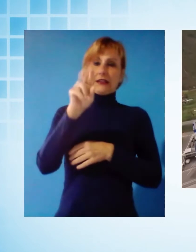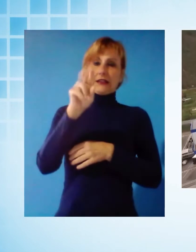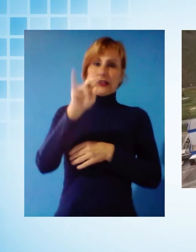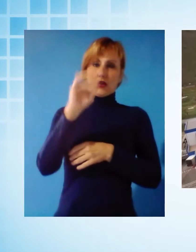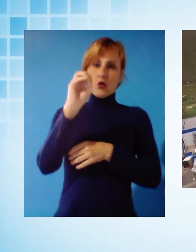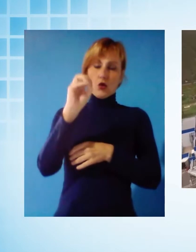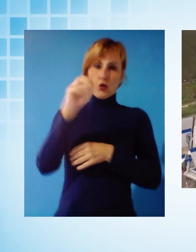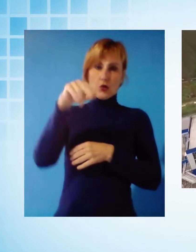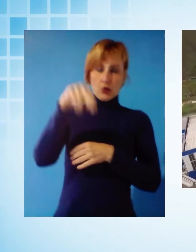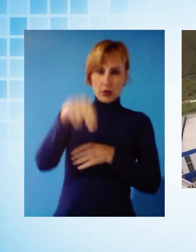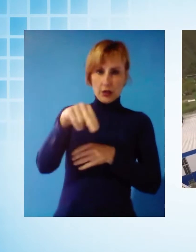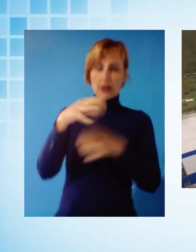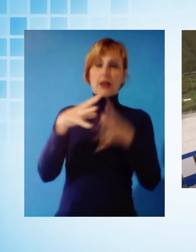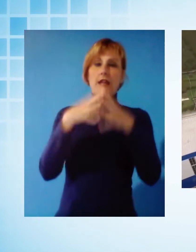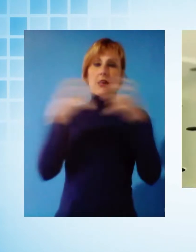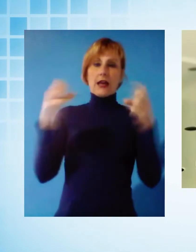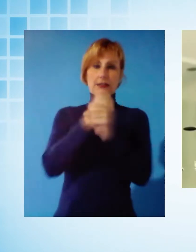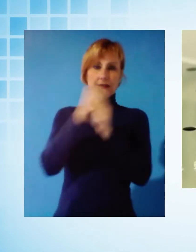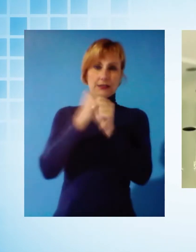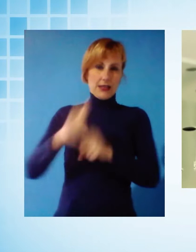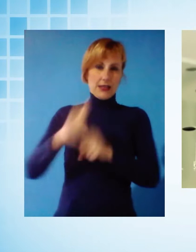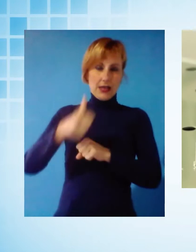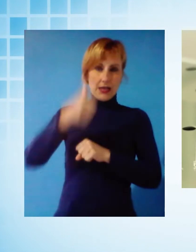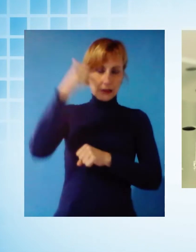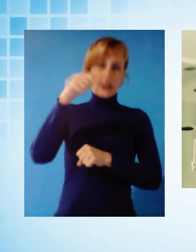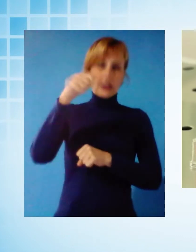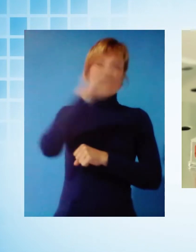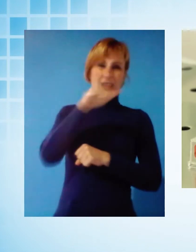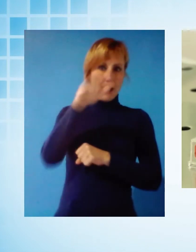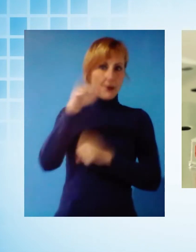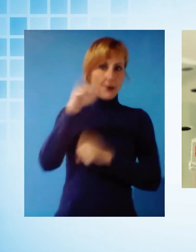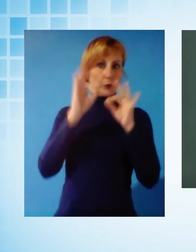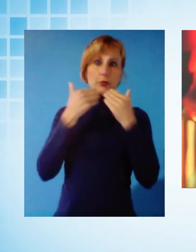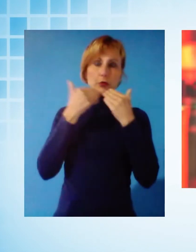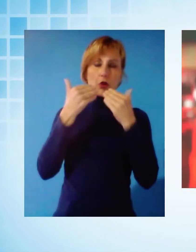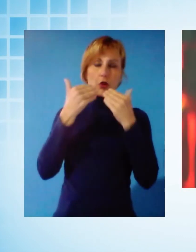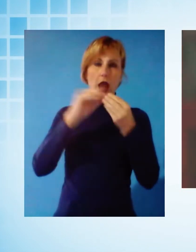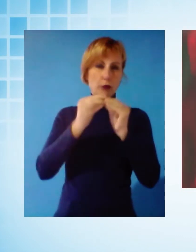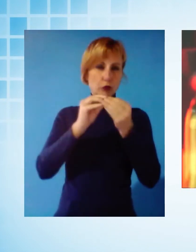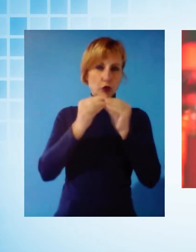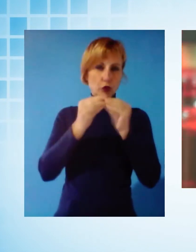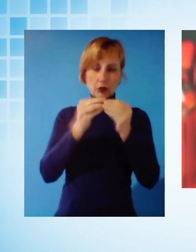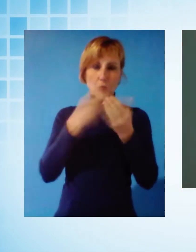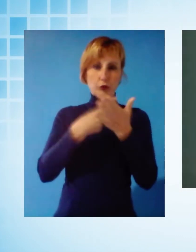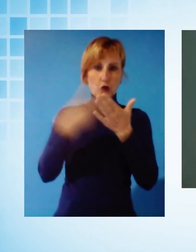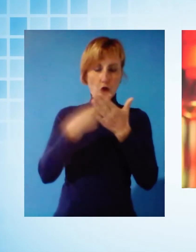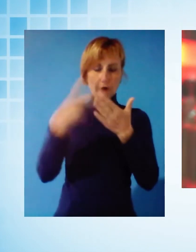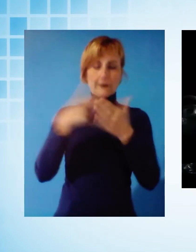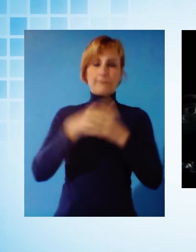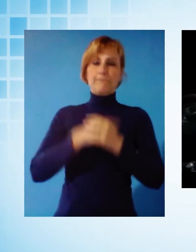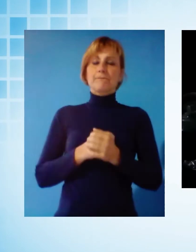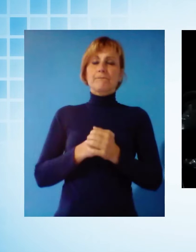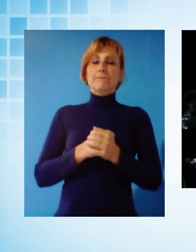derivati è stata immediatamente chiamata in causa da laboratori che stanno effettuando questa sperimentazione. Questa è un